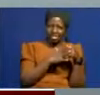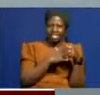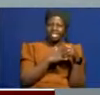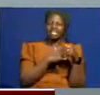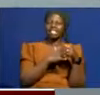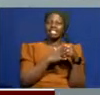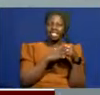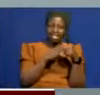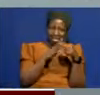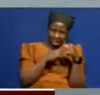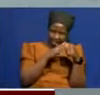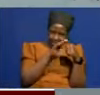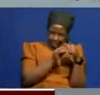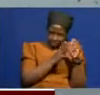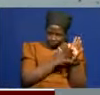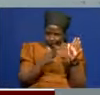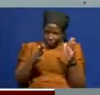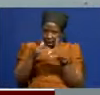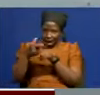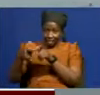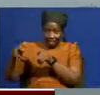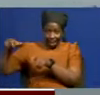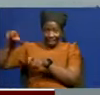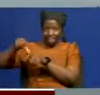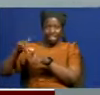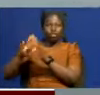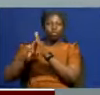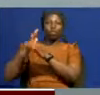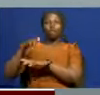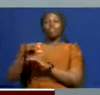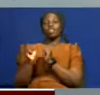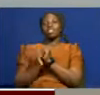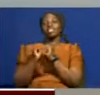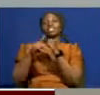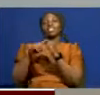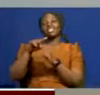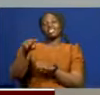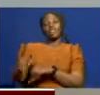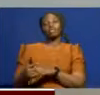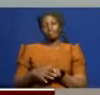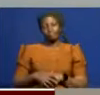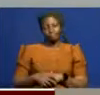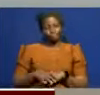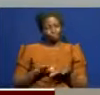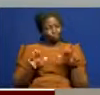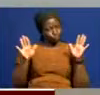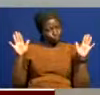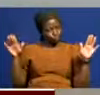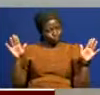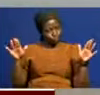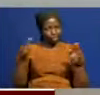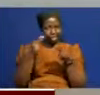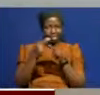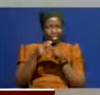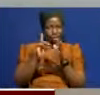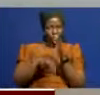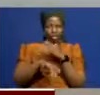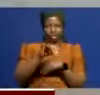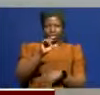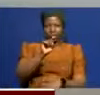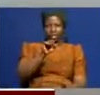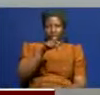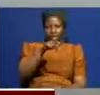tisa na tisini hadi zaidi ya elf kuminasita. Nandege wanao itua Spoonfield